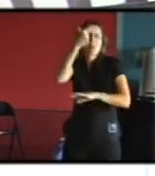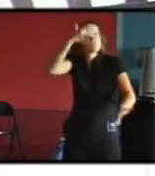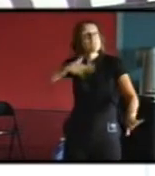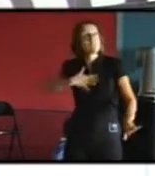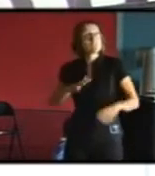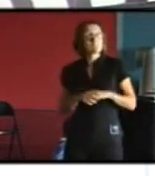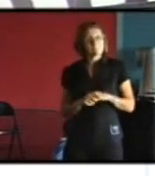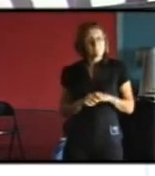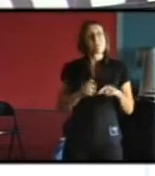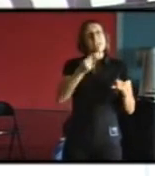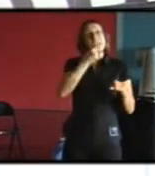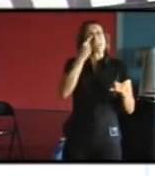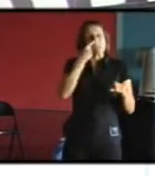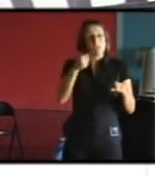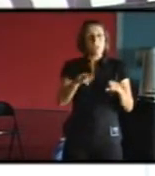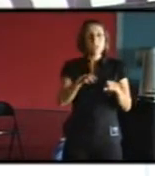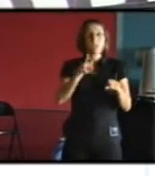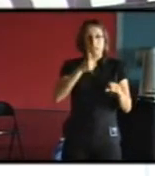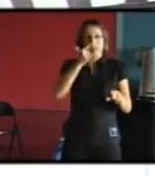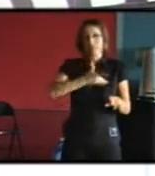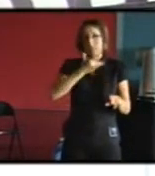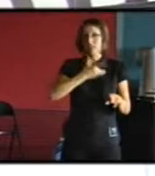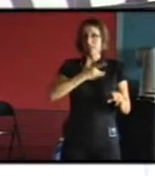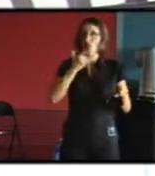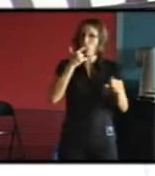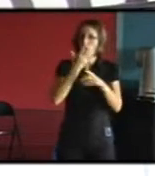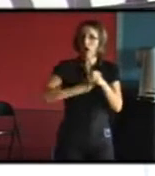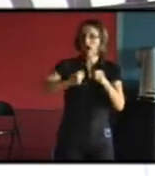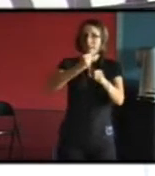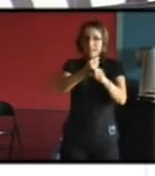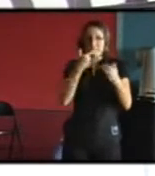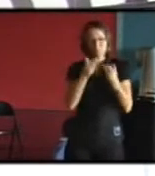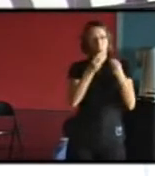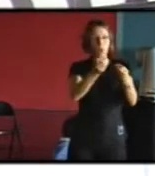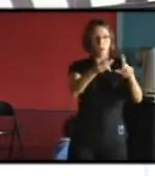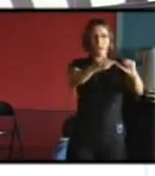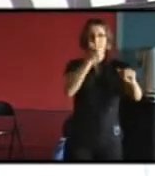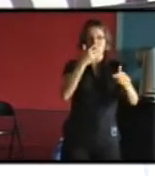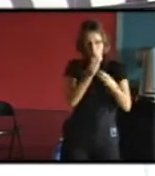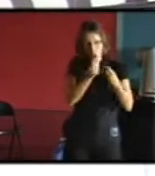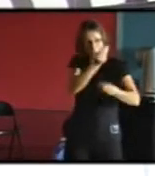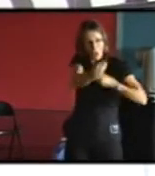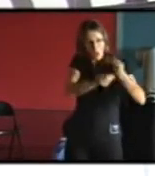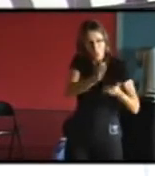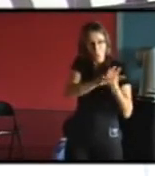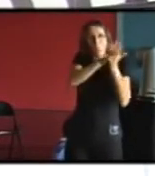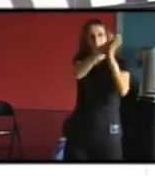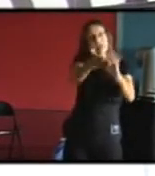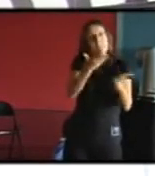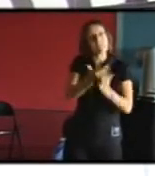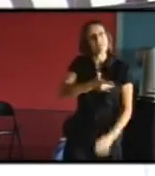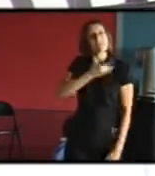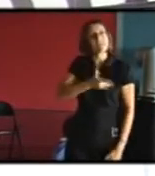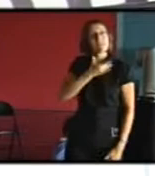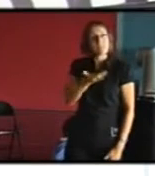je pense qu'on fait des choses extrêmement intéressantes quand on redonne un usage et que finalement ce qui est important pour ces éléments